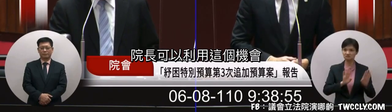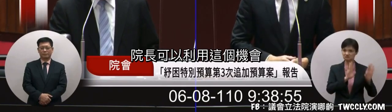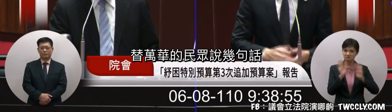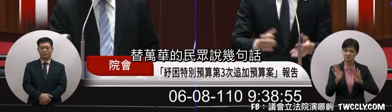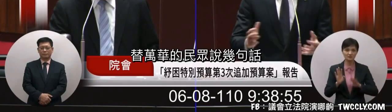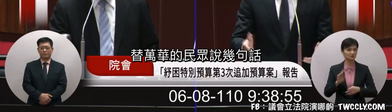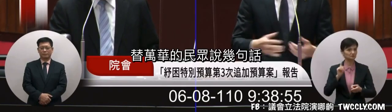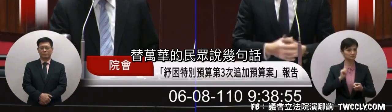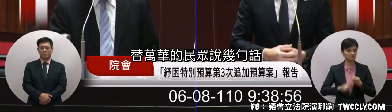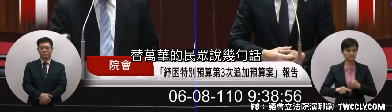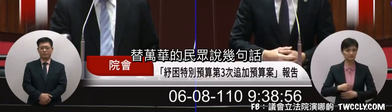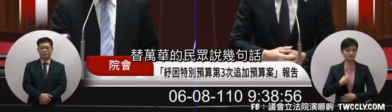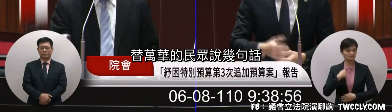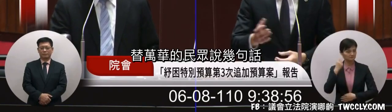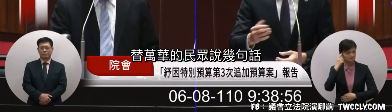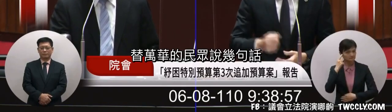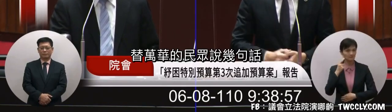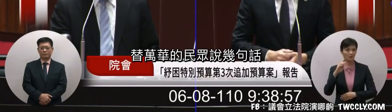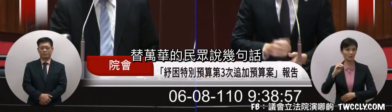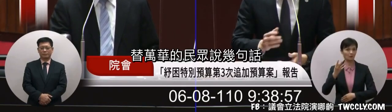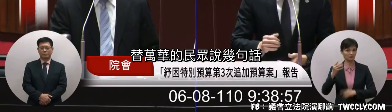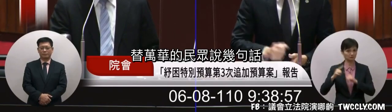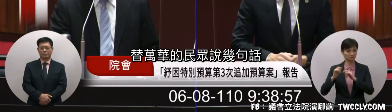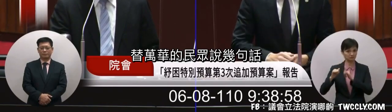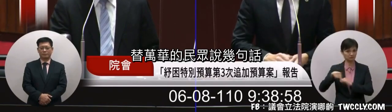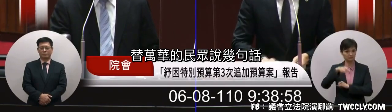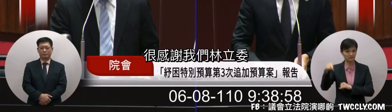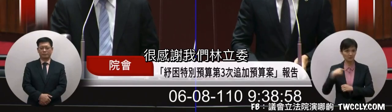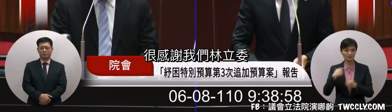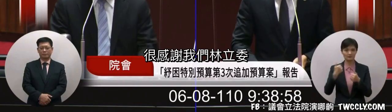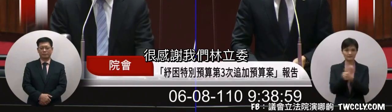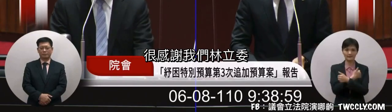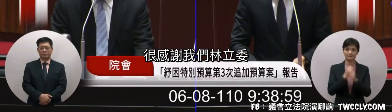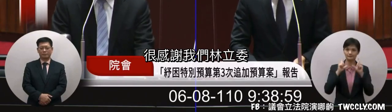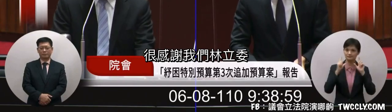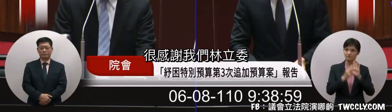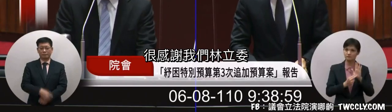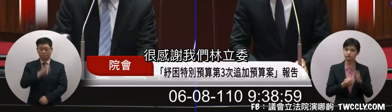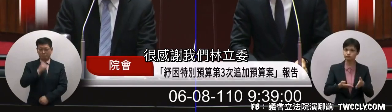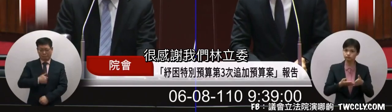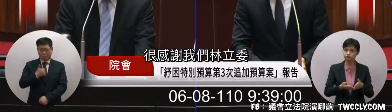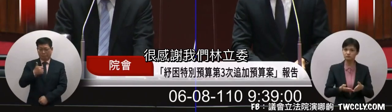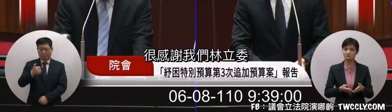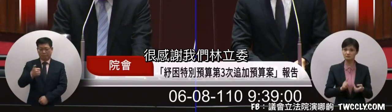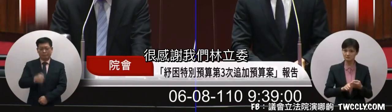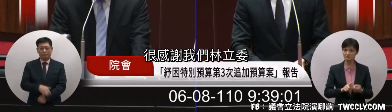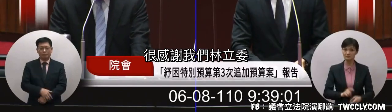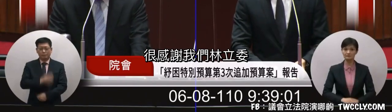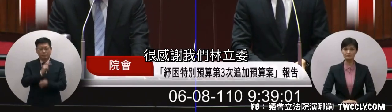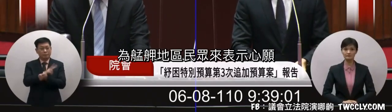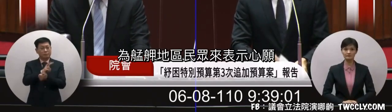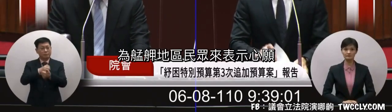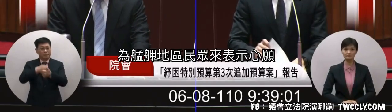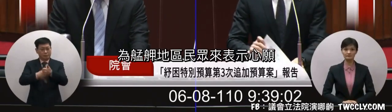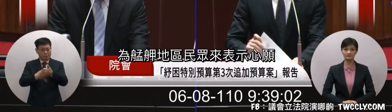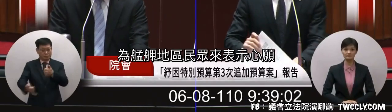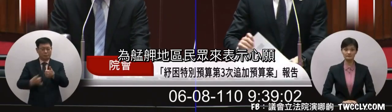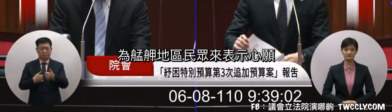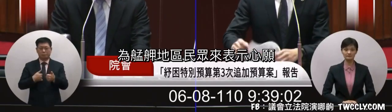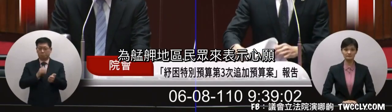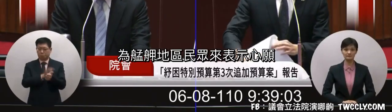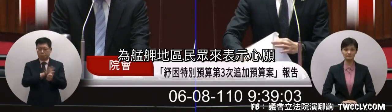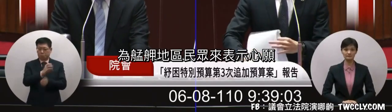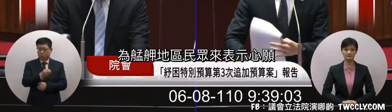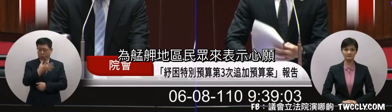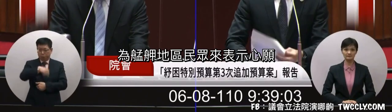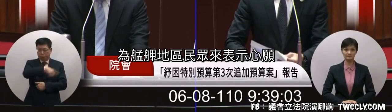機會替我們萬華的民眾說幾句話很感謝我們臨入委為萬家